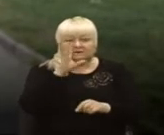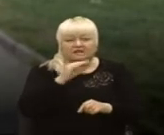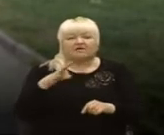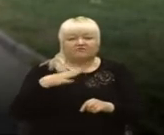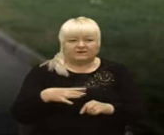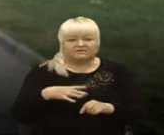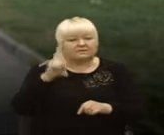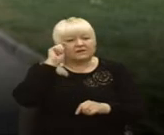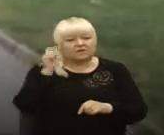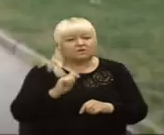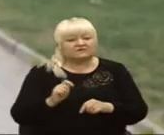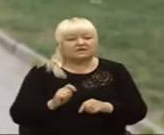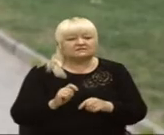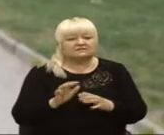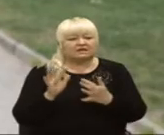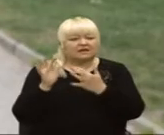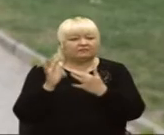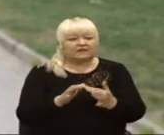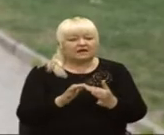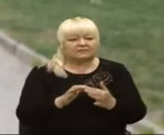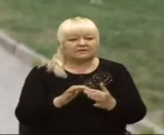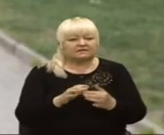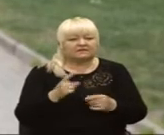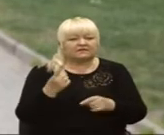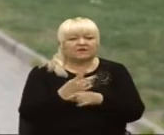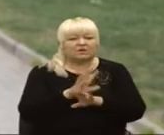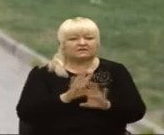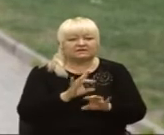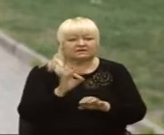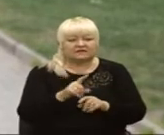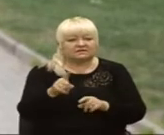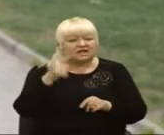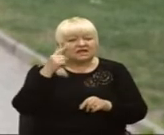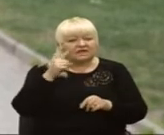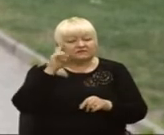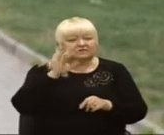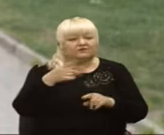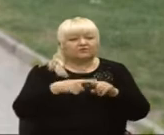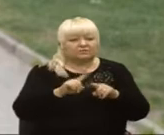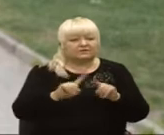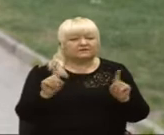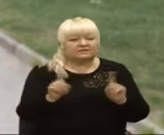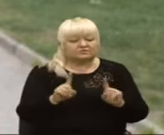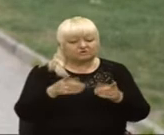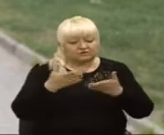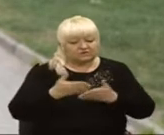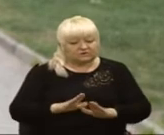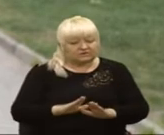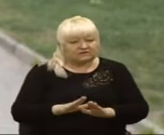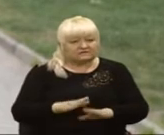козацькі напади не один раз. Ну і він відомий тим, Білий камінь, що там народився польський король